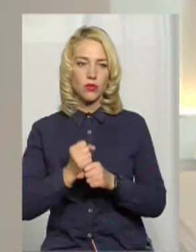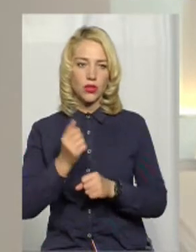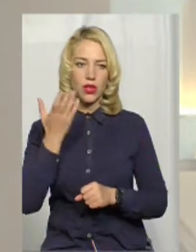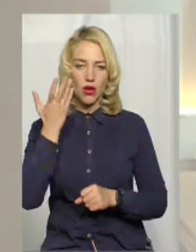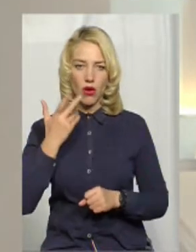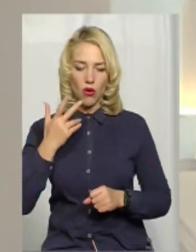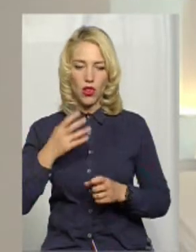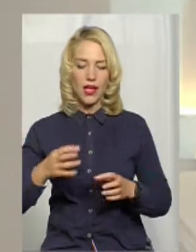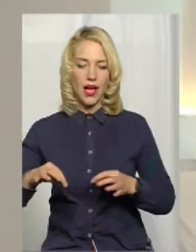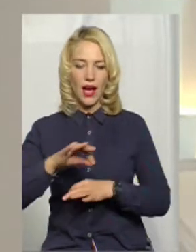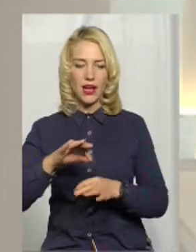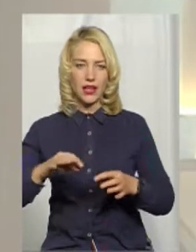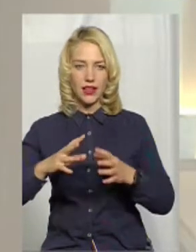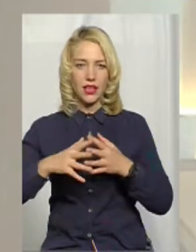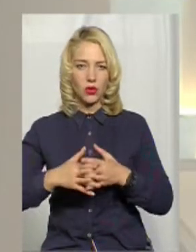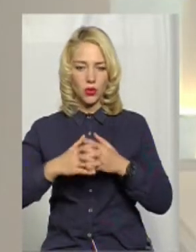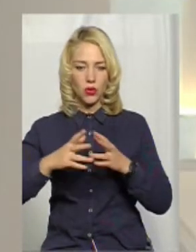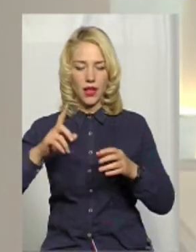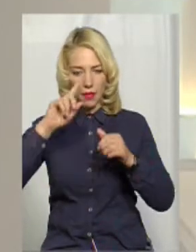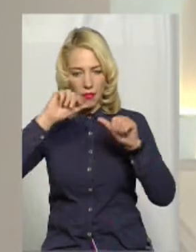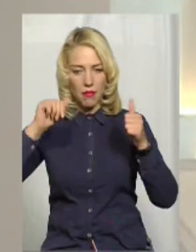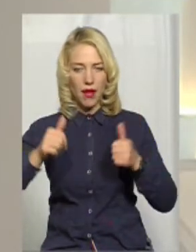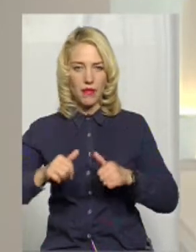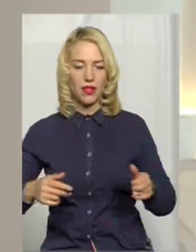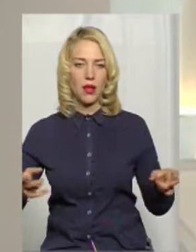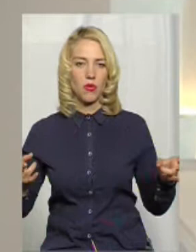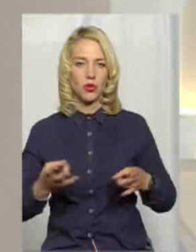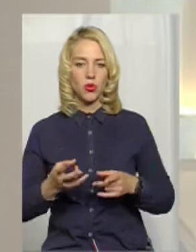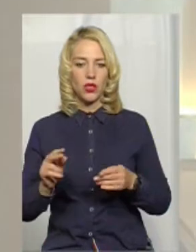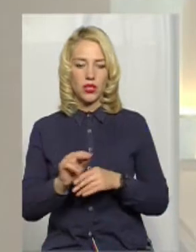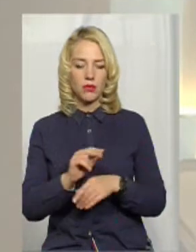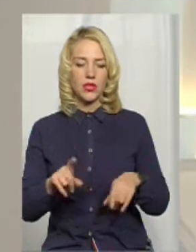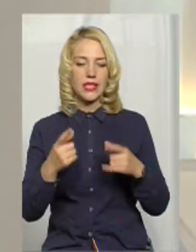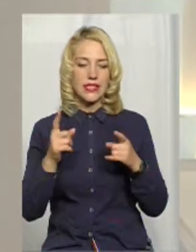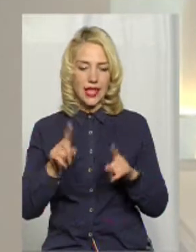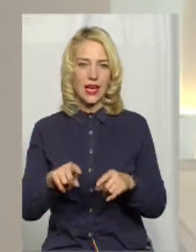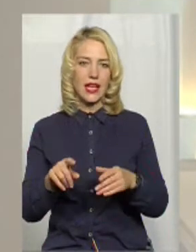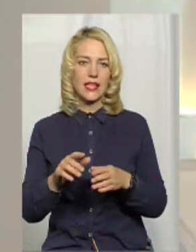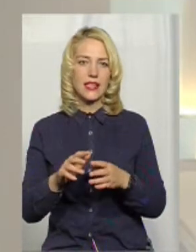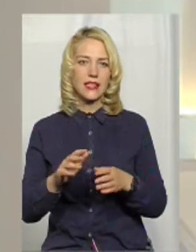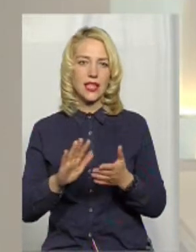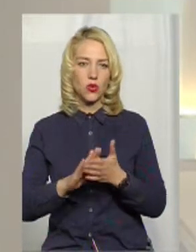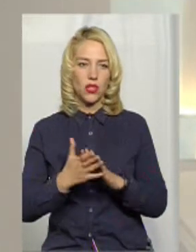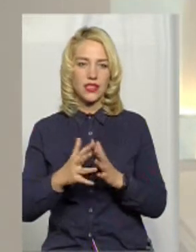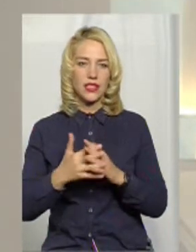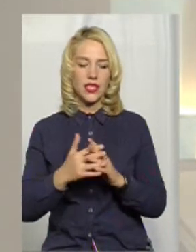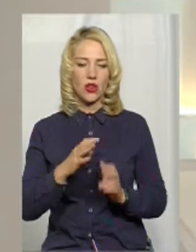архітектурна пам'ятка потребує ремонту? Саме така ситуація стала у селі Адамівка